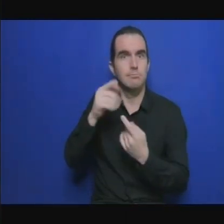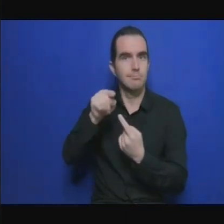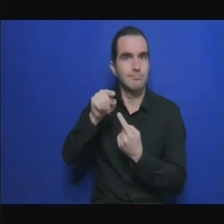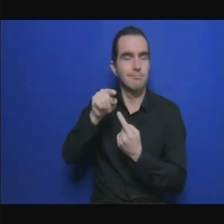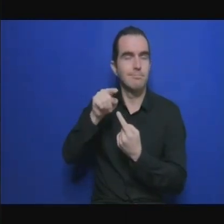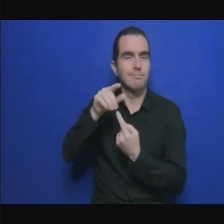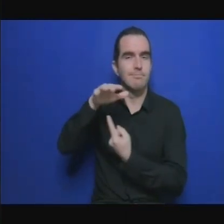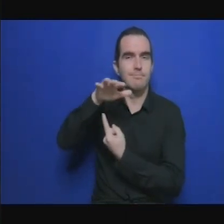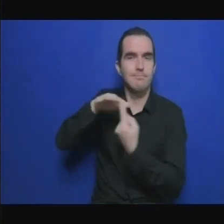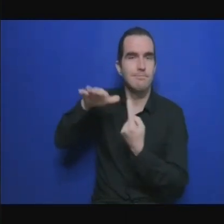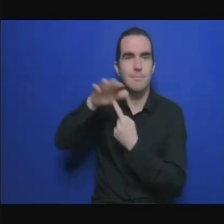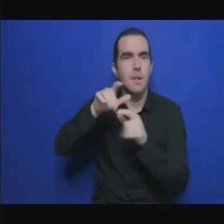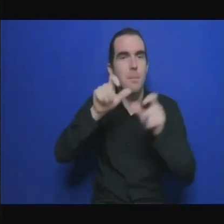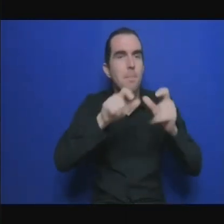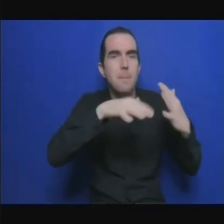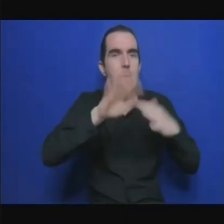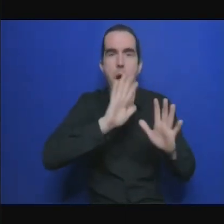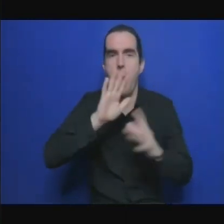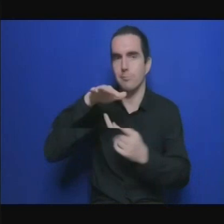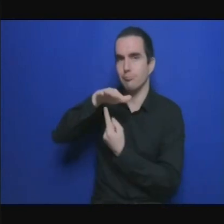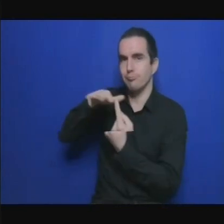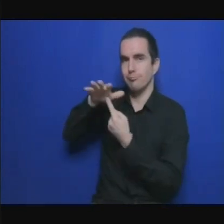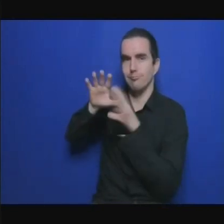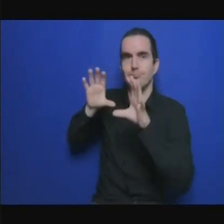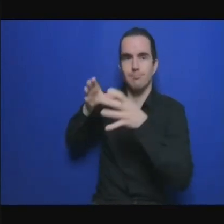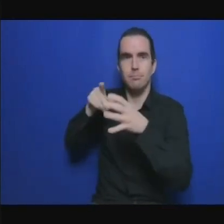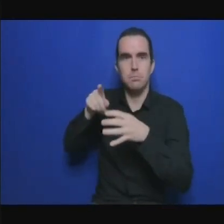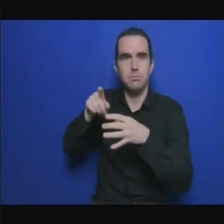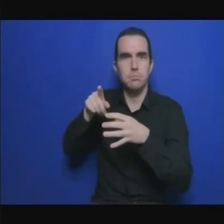garantir sa participation et je le vois très souvent